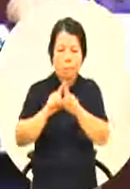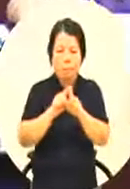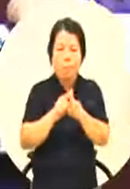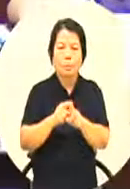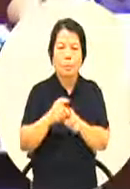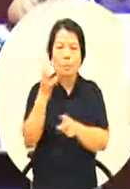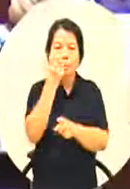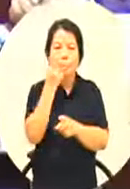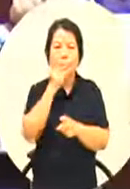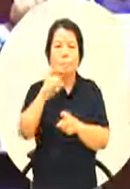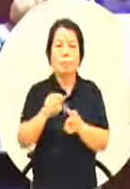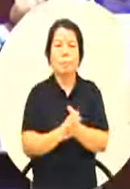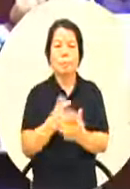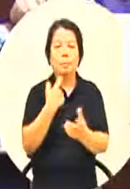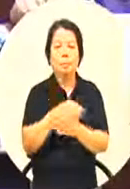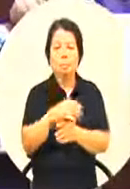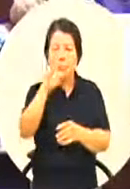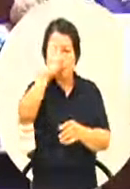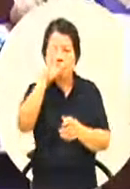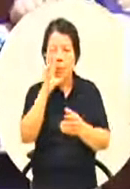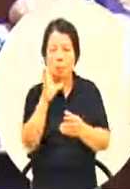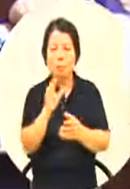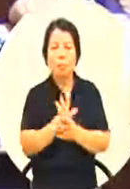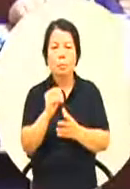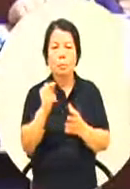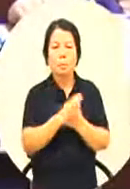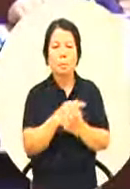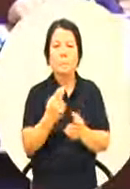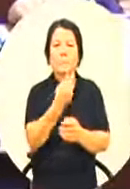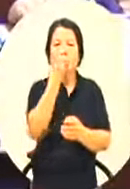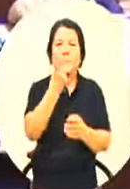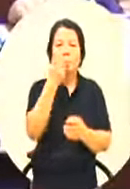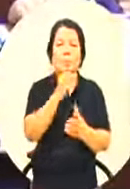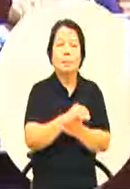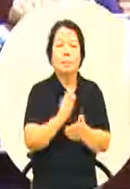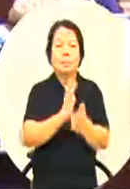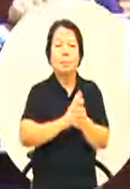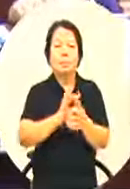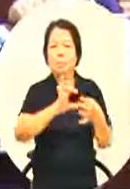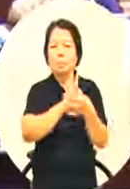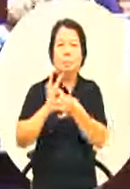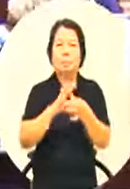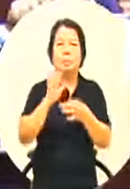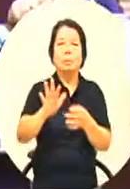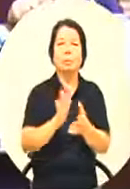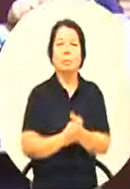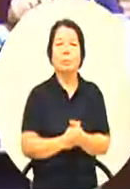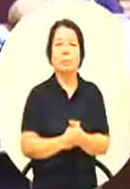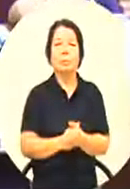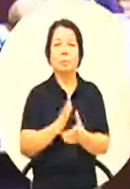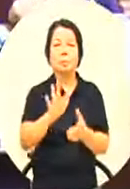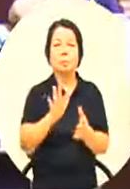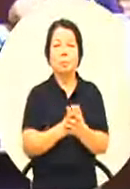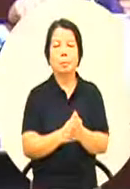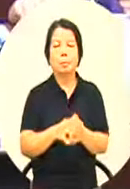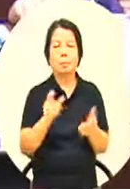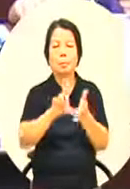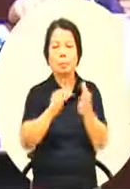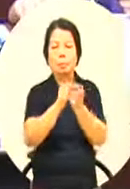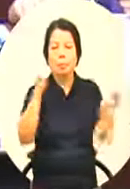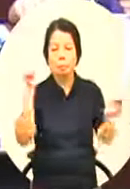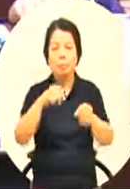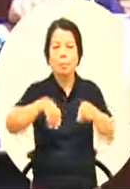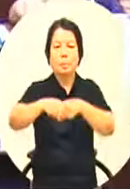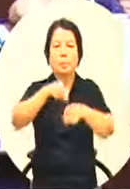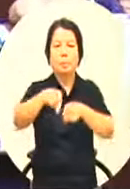就是某些疾病跟这个空气关系污染的关系他们要做一个追踪那这是一个比较长期的计划